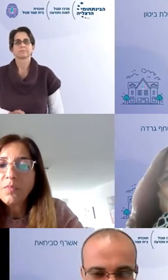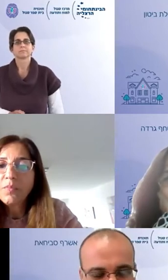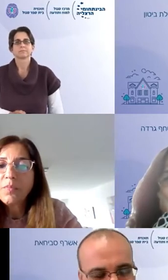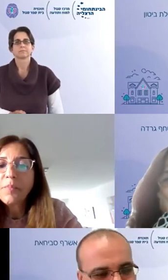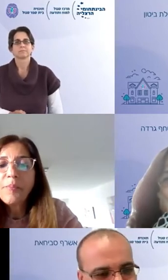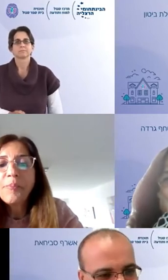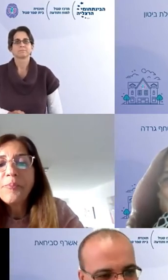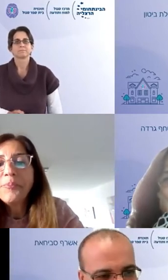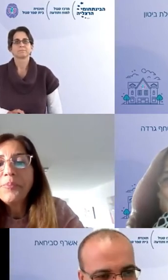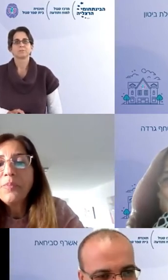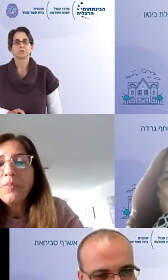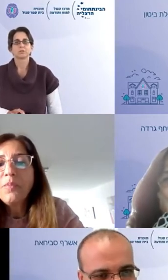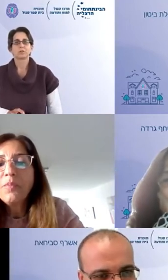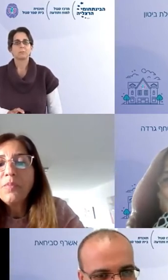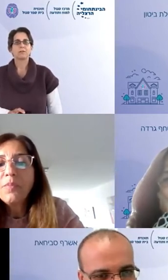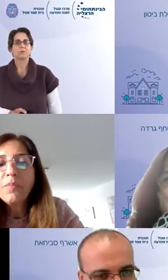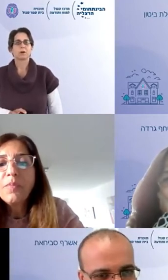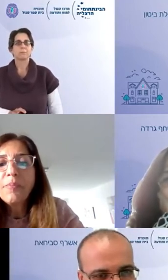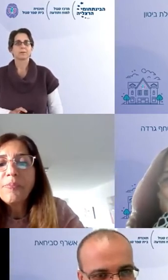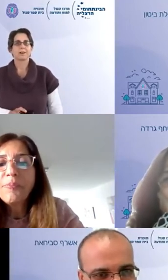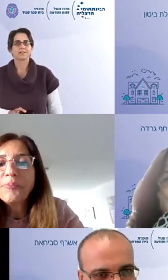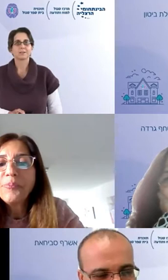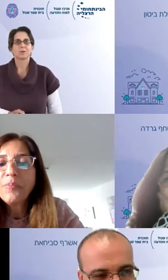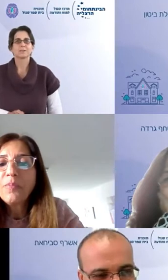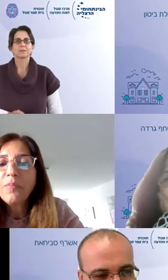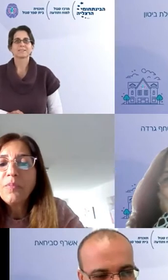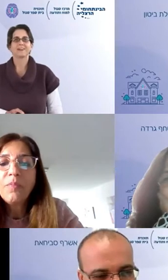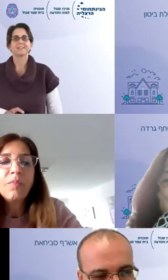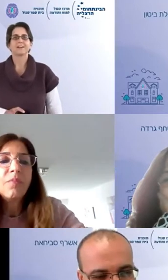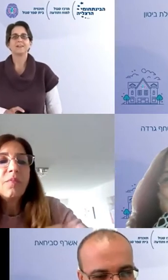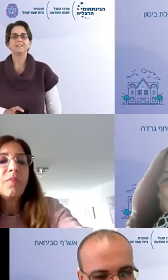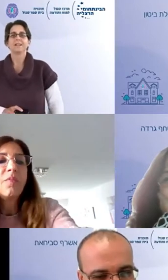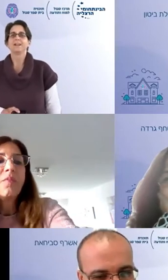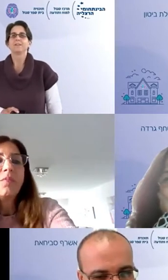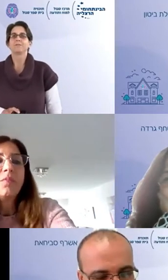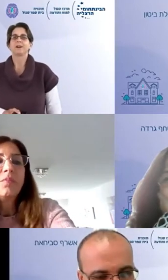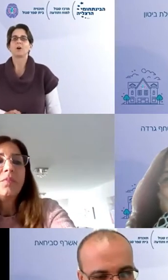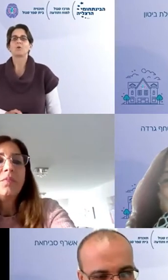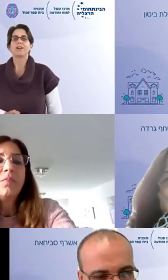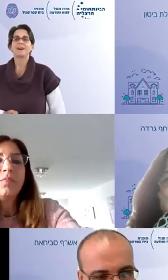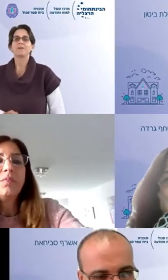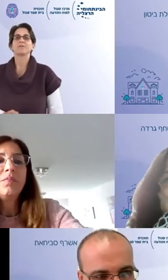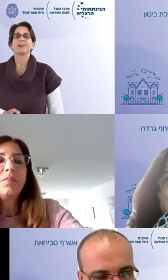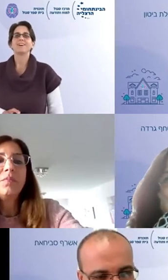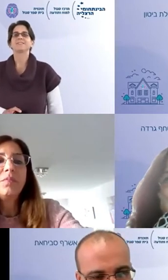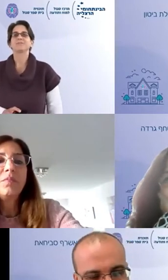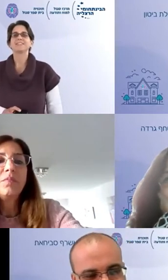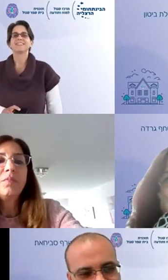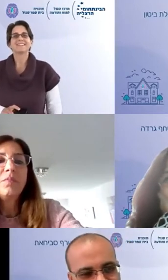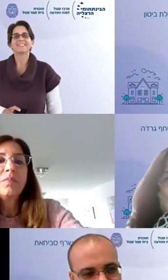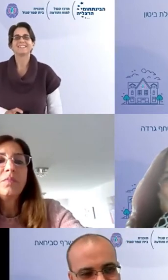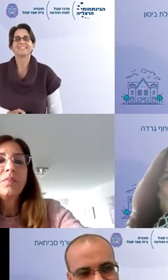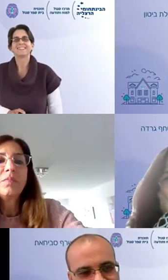המציאות שלנו יופי, תודה רבה ואנחנו גם ככה נחזור לזה בשיחה איתך ואחרונה חביבה